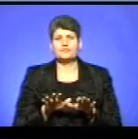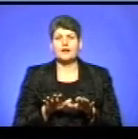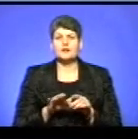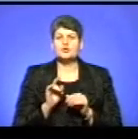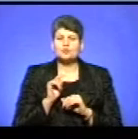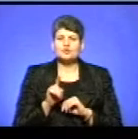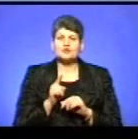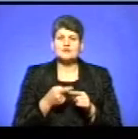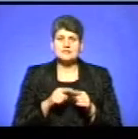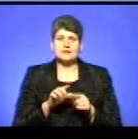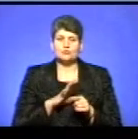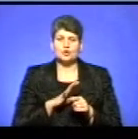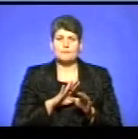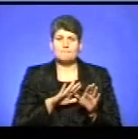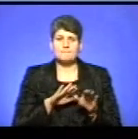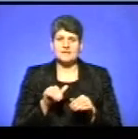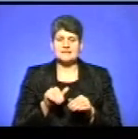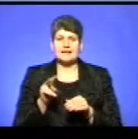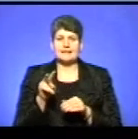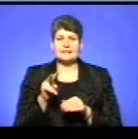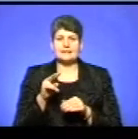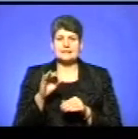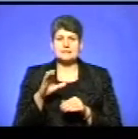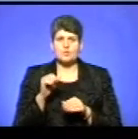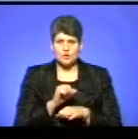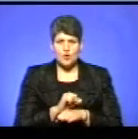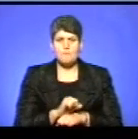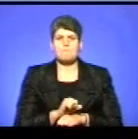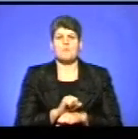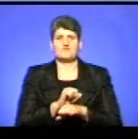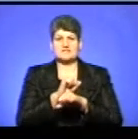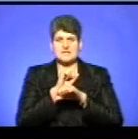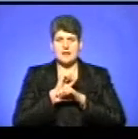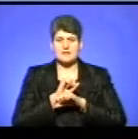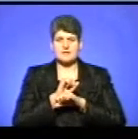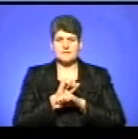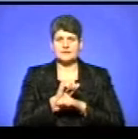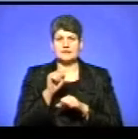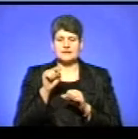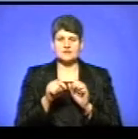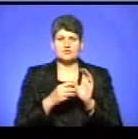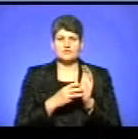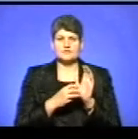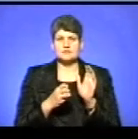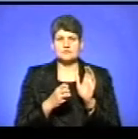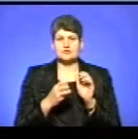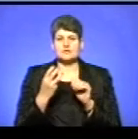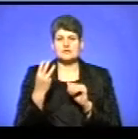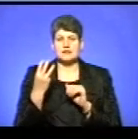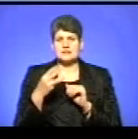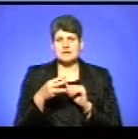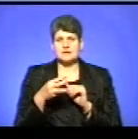це відбувалося після листопадового повстання 1830